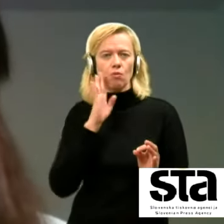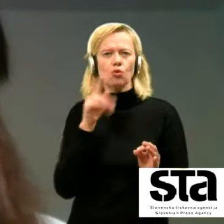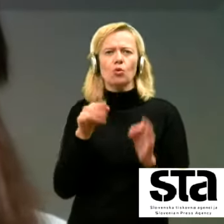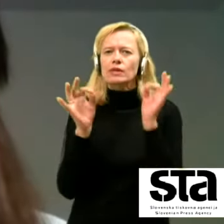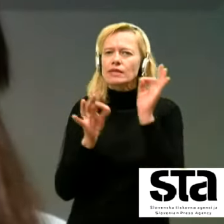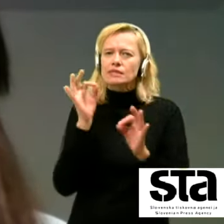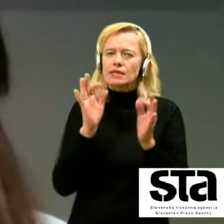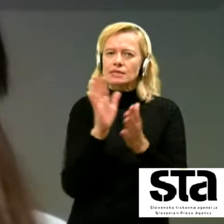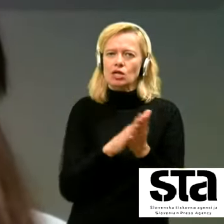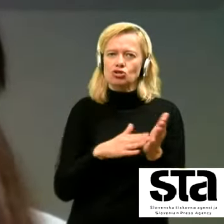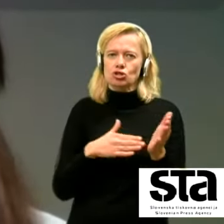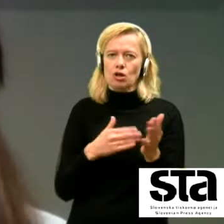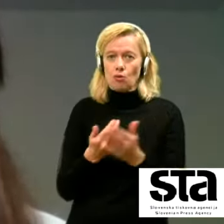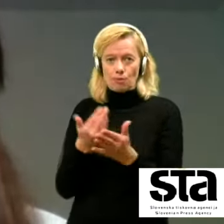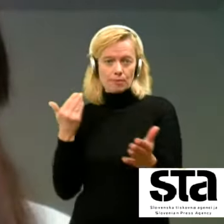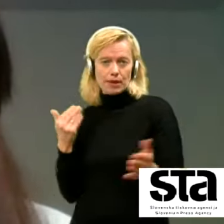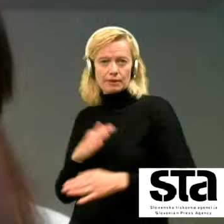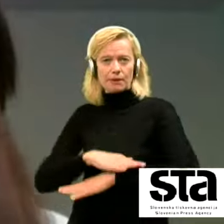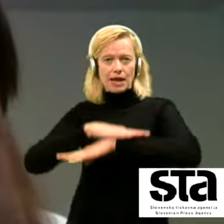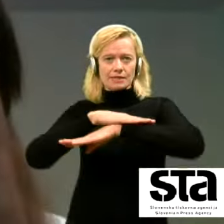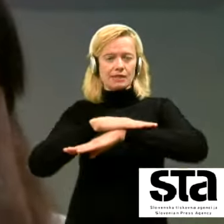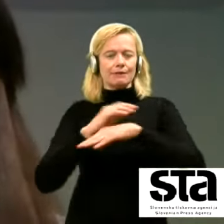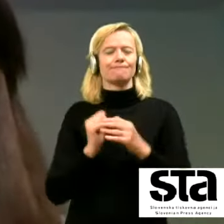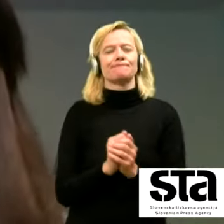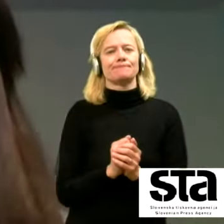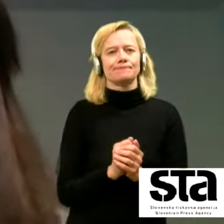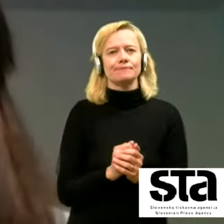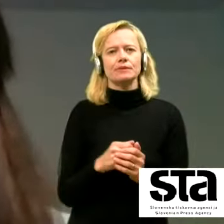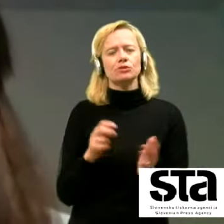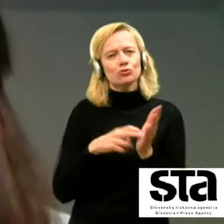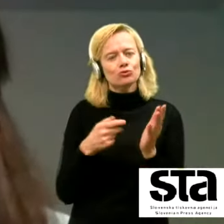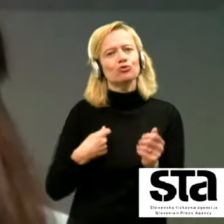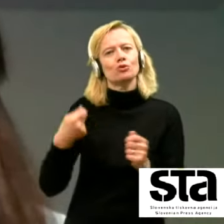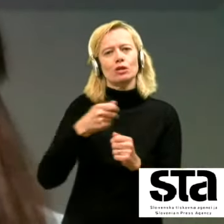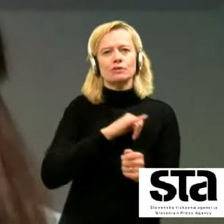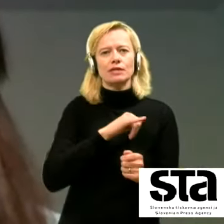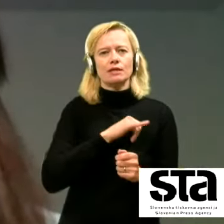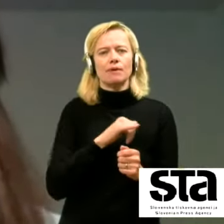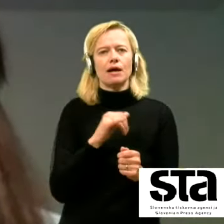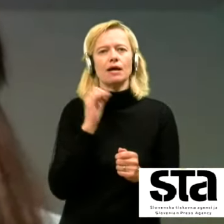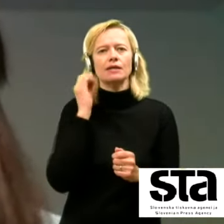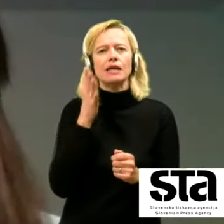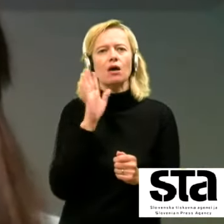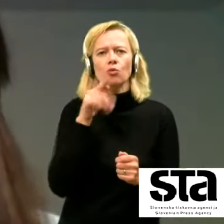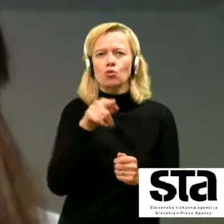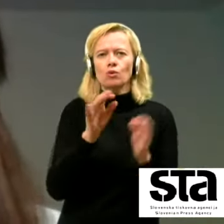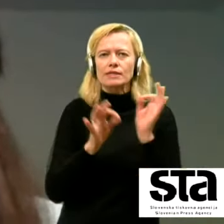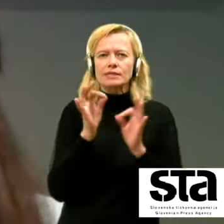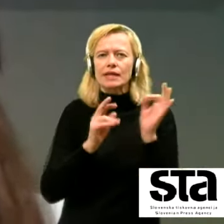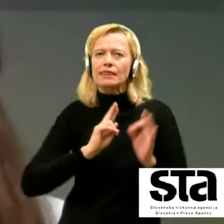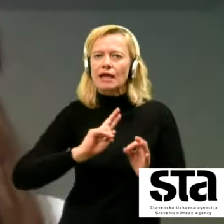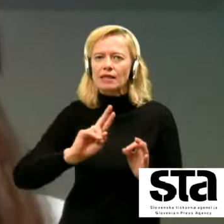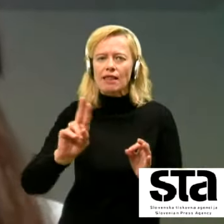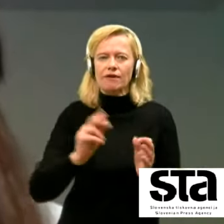testiranje začelo še pred prazniki in dodatno me zanima, kdaj se bo potem to testiranje nadaljevalo.